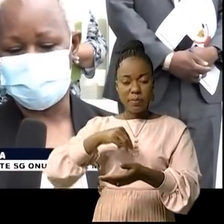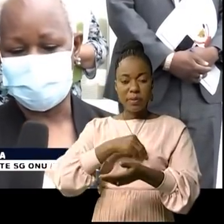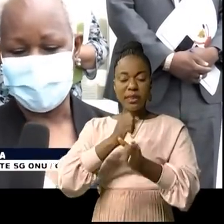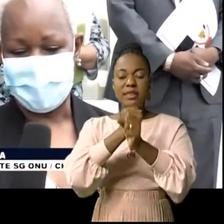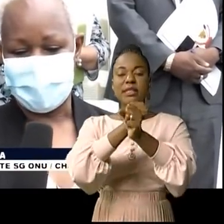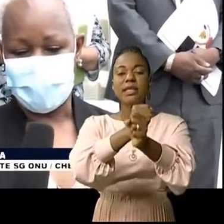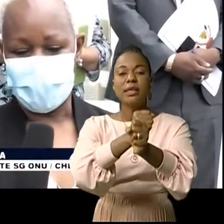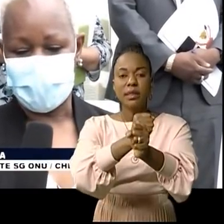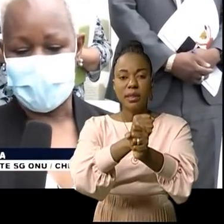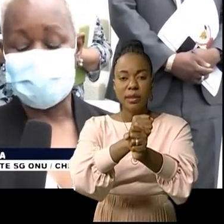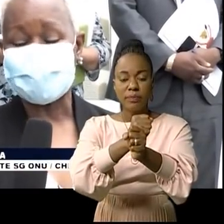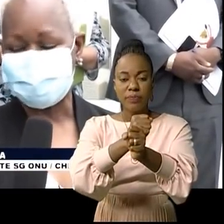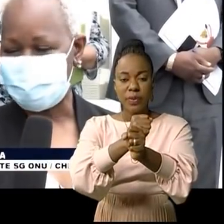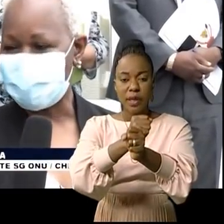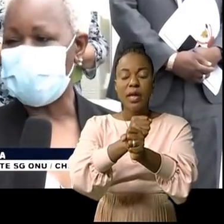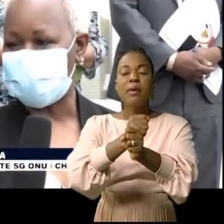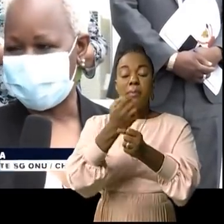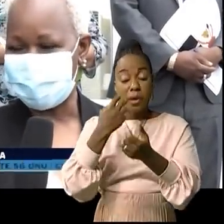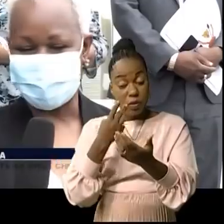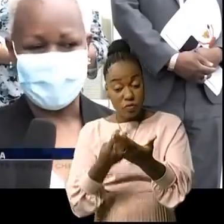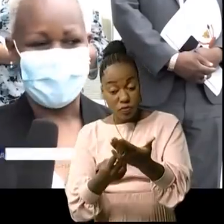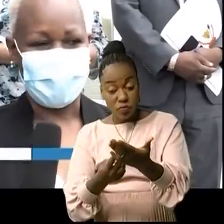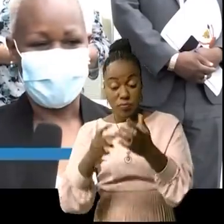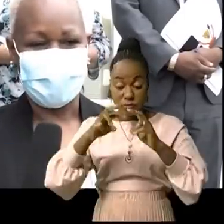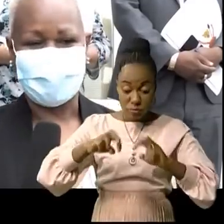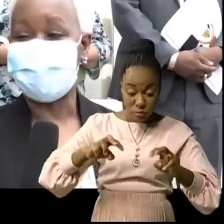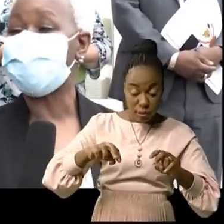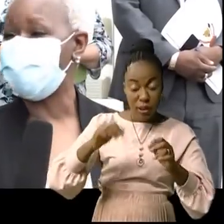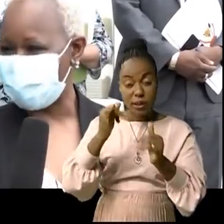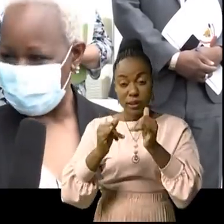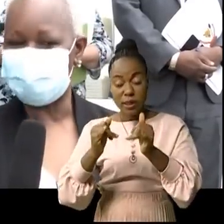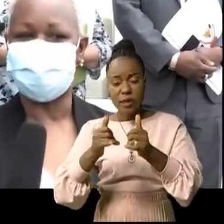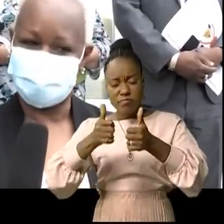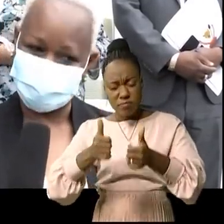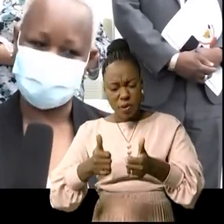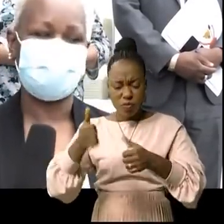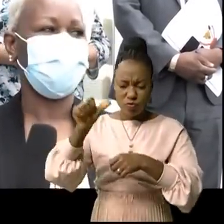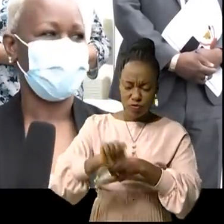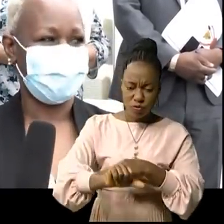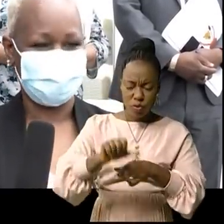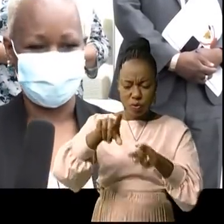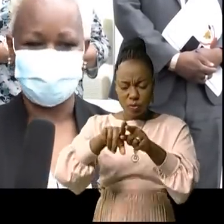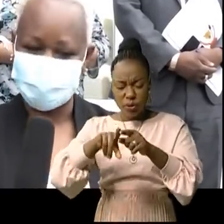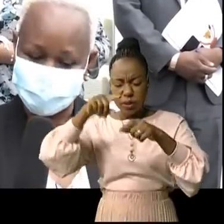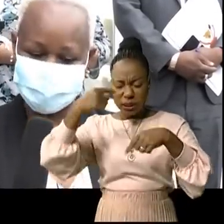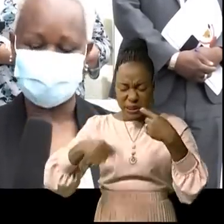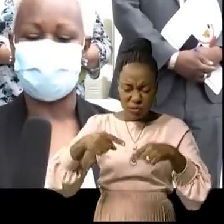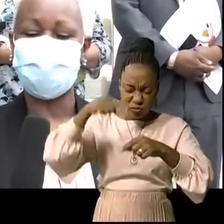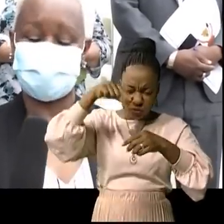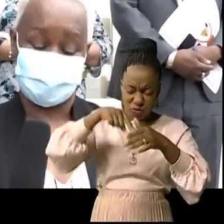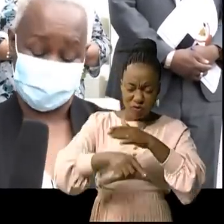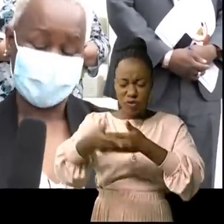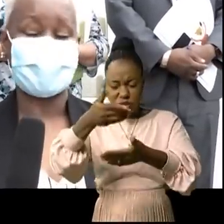sécurité apprécient et comprennent des discussions, parce que nous avons vraiment eu des discussions et des